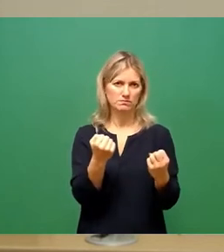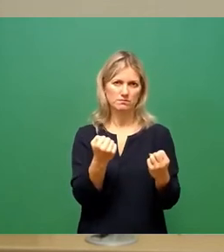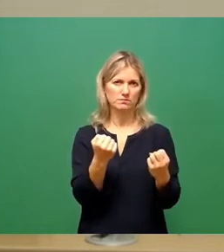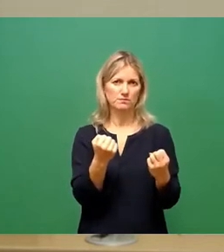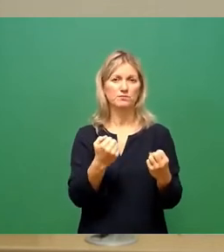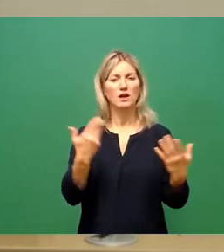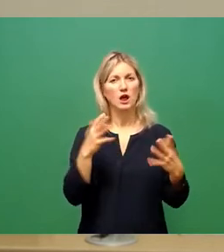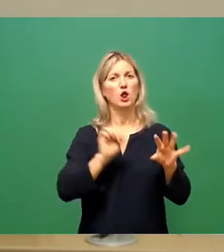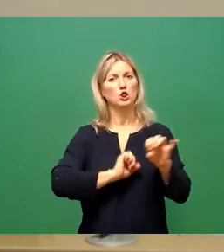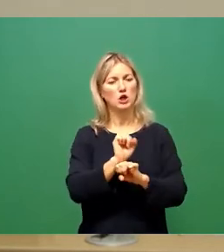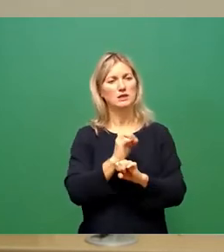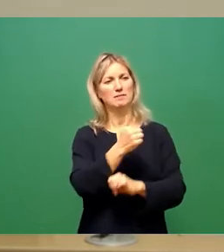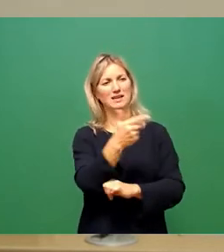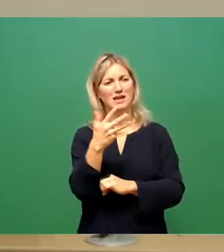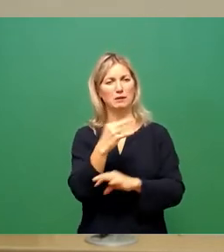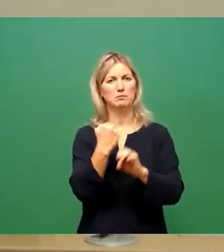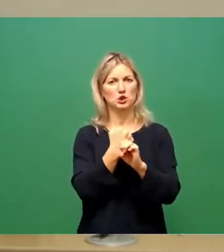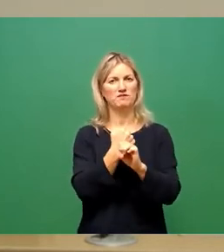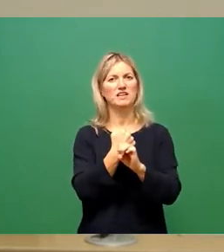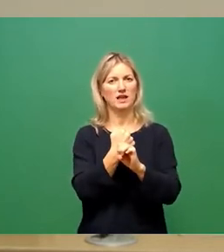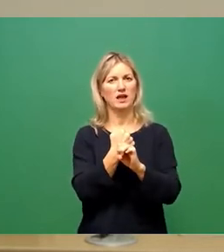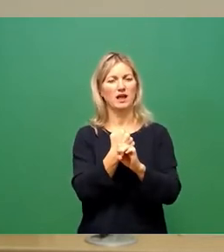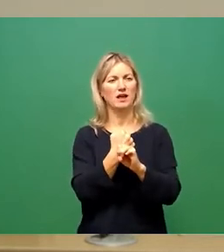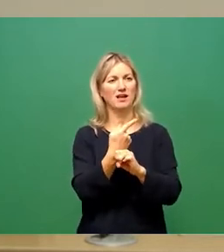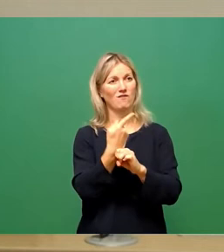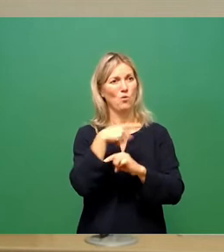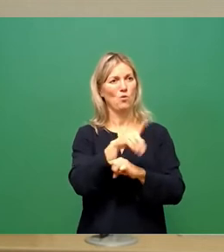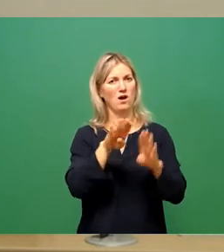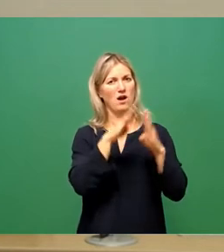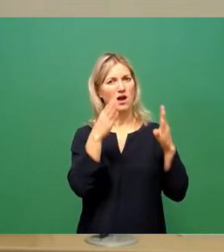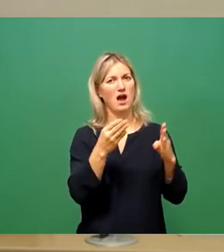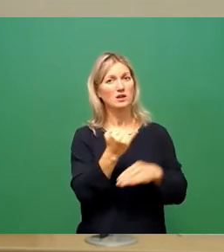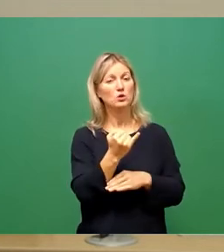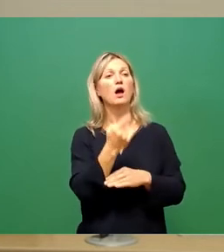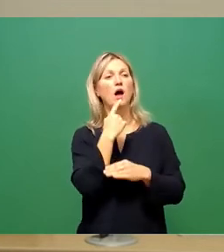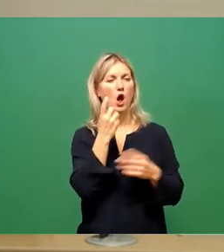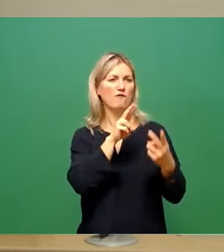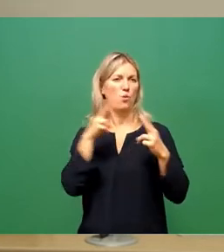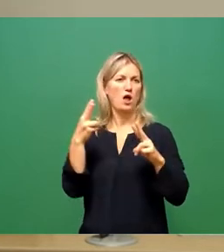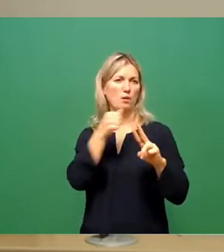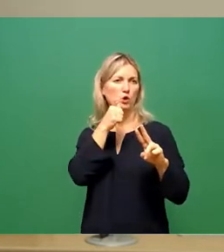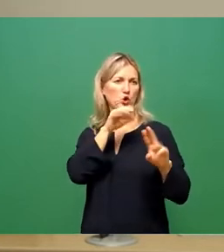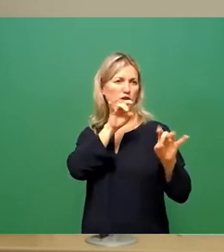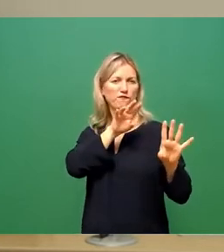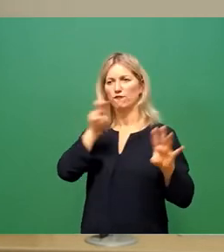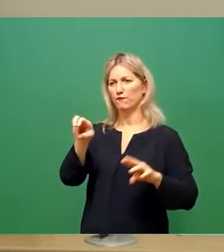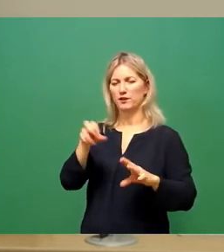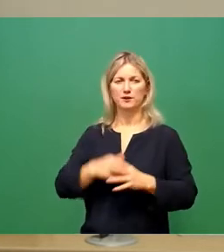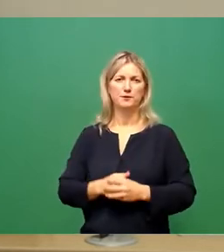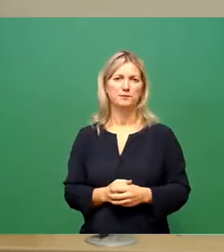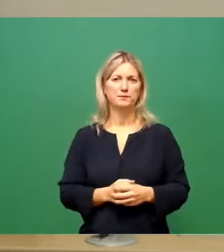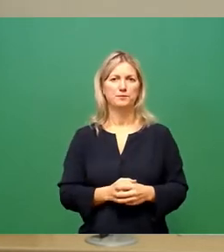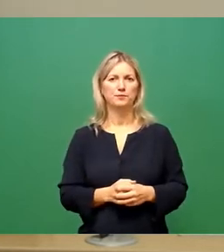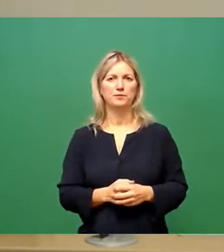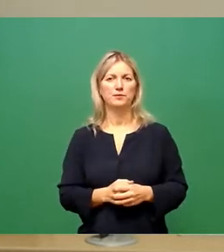dass sich einige Beschäftigte in den genannten Einrichtungen und Unternehmen anderweitig beruflich orientiert haben. Und dies die